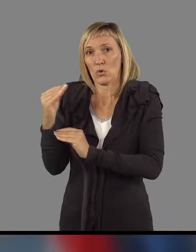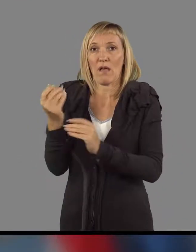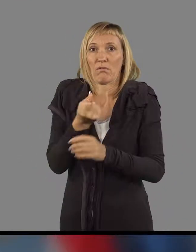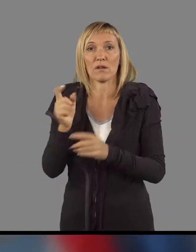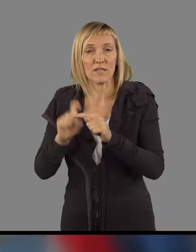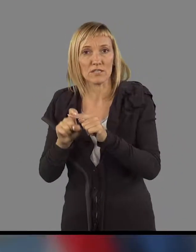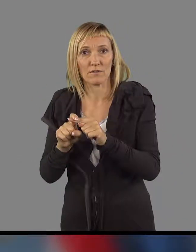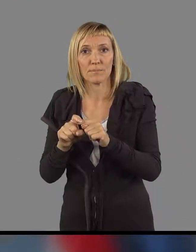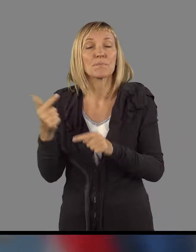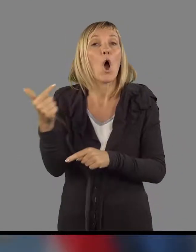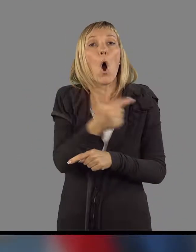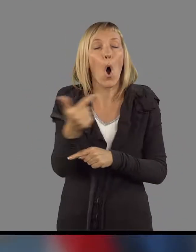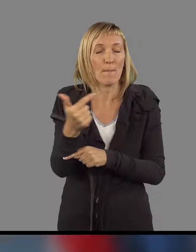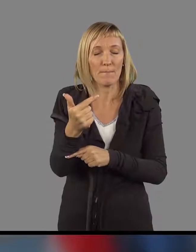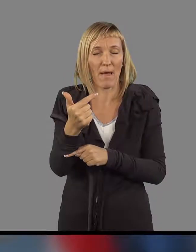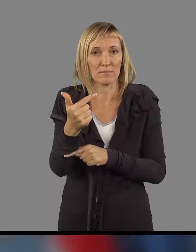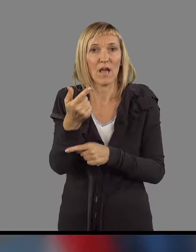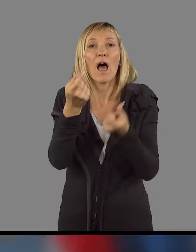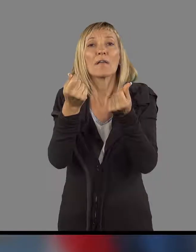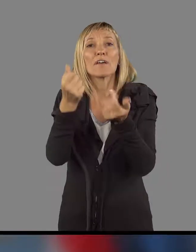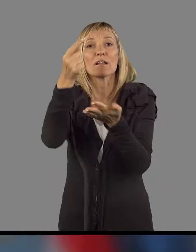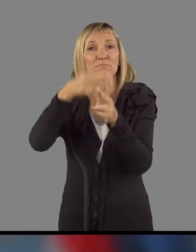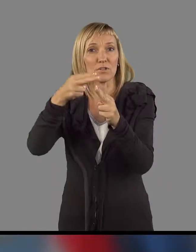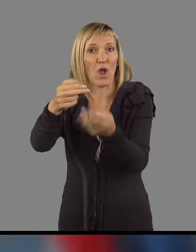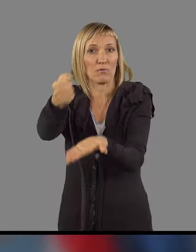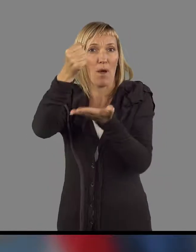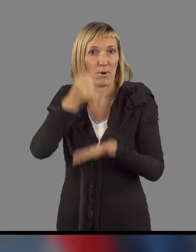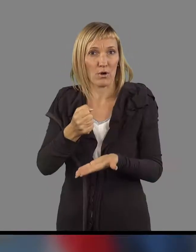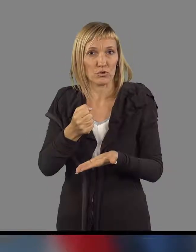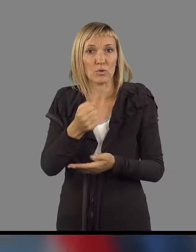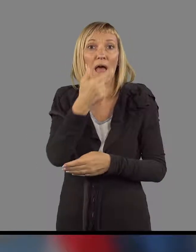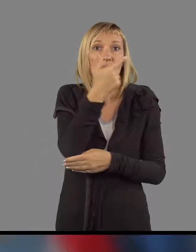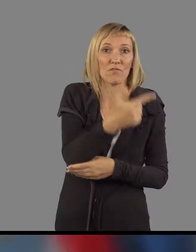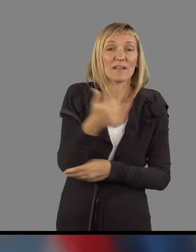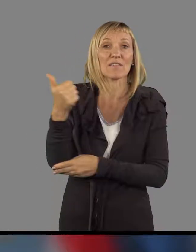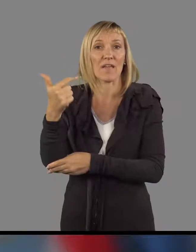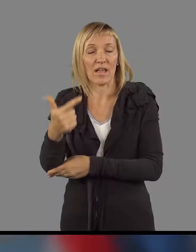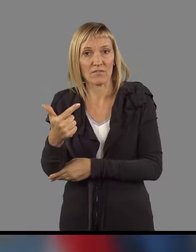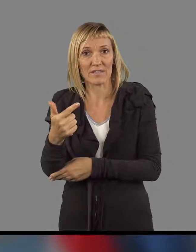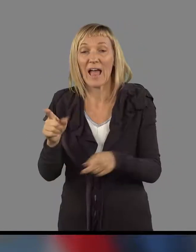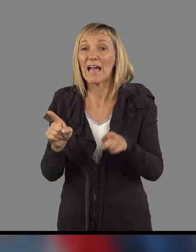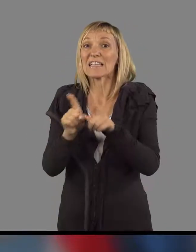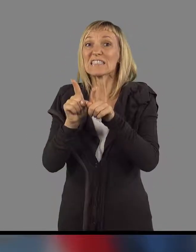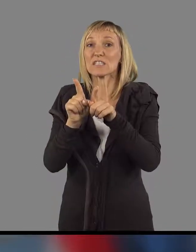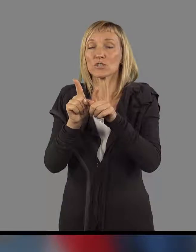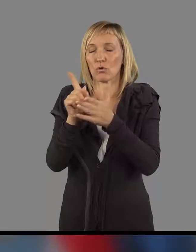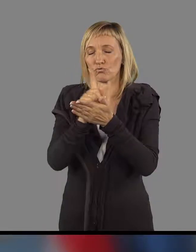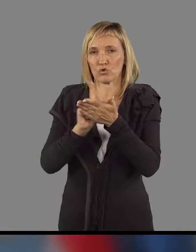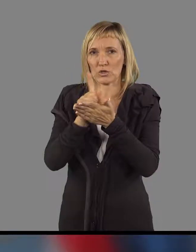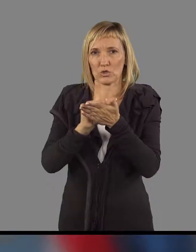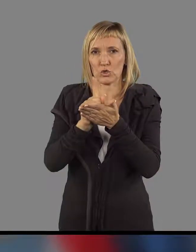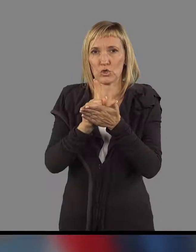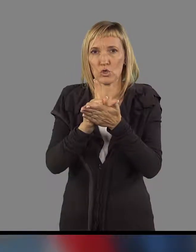Proračuna za leto 2021 sta hrati razvojno